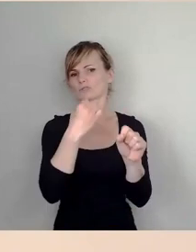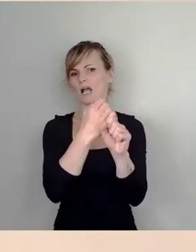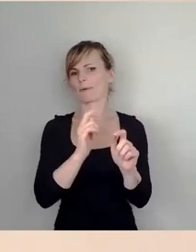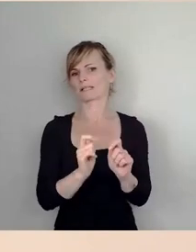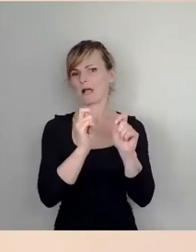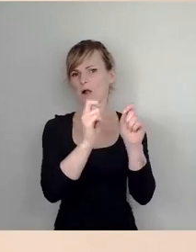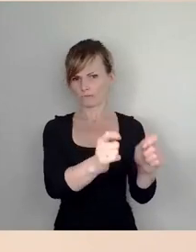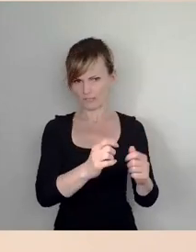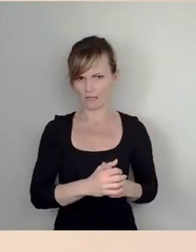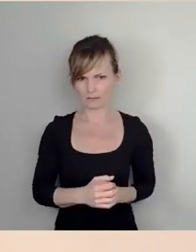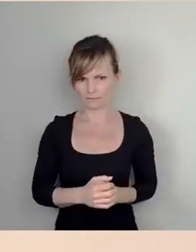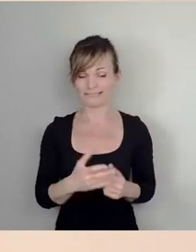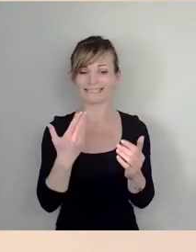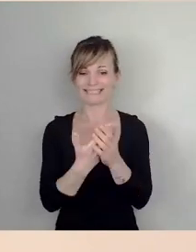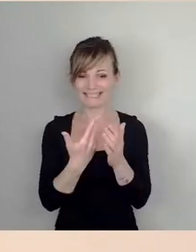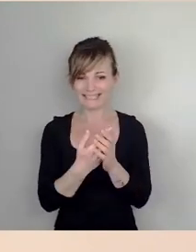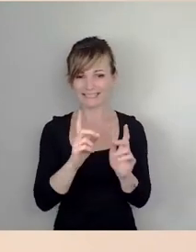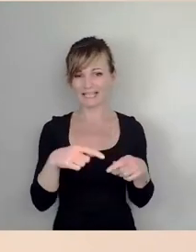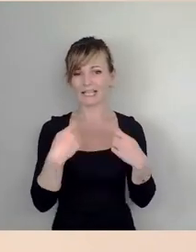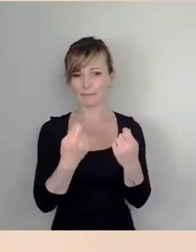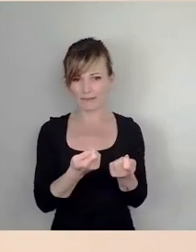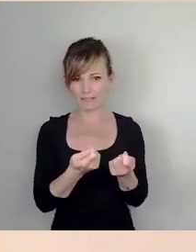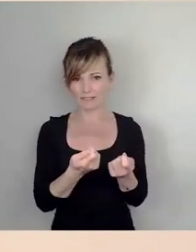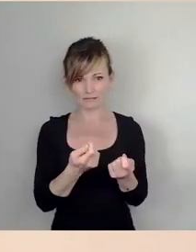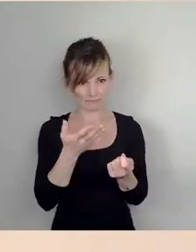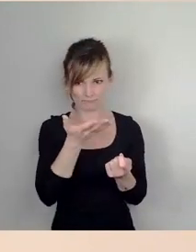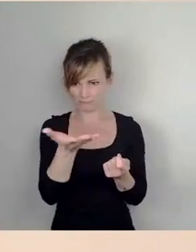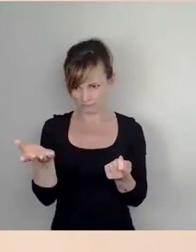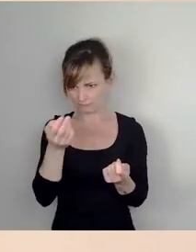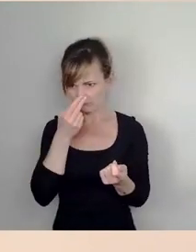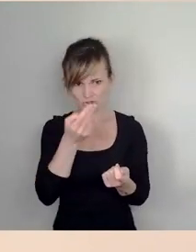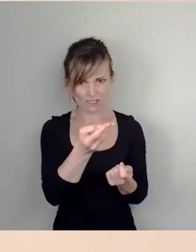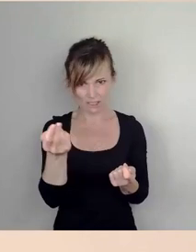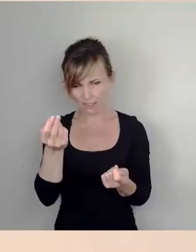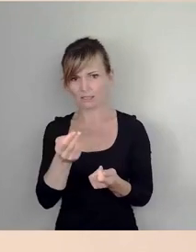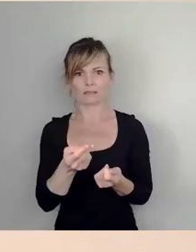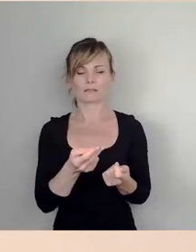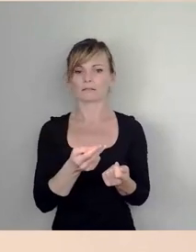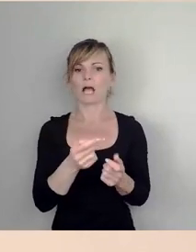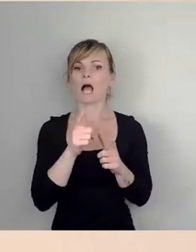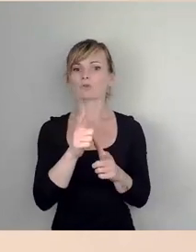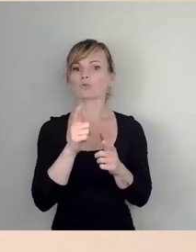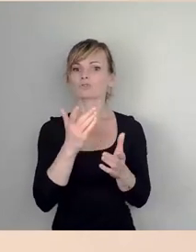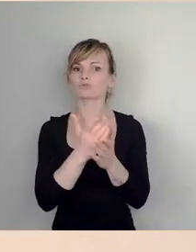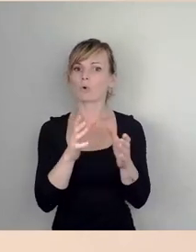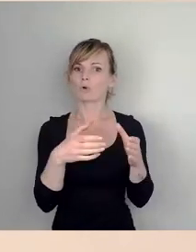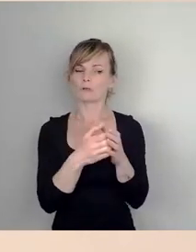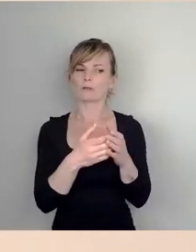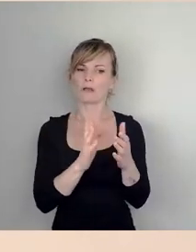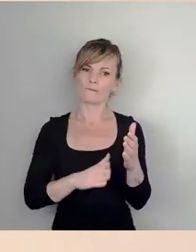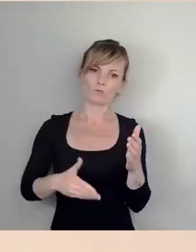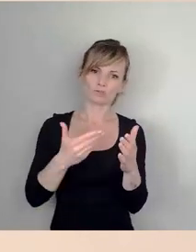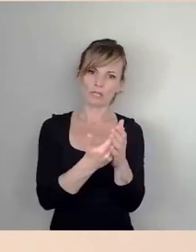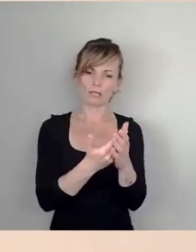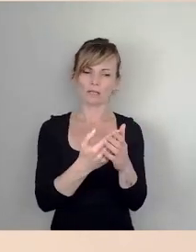dieses Ergebnis liegt Ihnen vor, beziehungsweise wurde ja auch den Ausschüssen vorgestellt und diskutiert. Wie